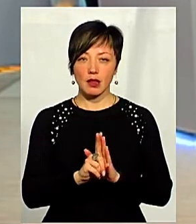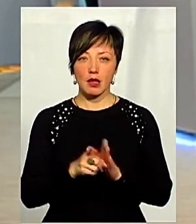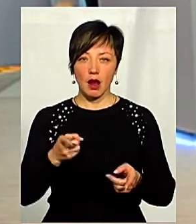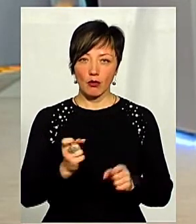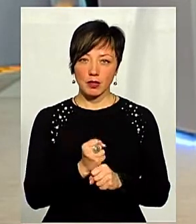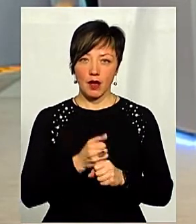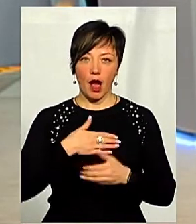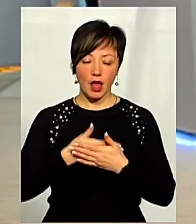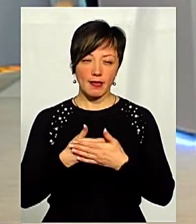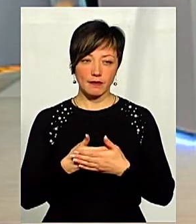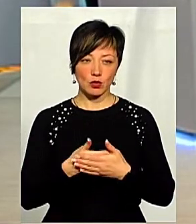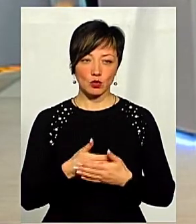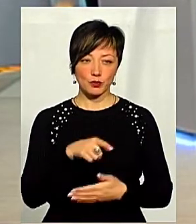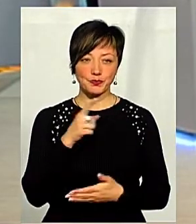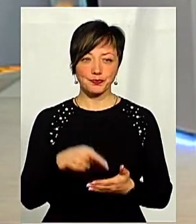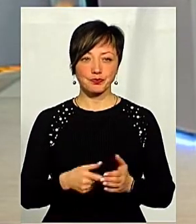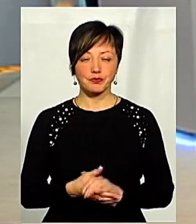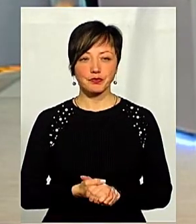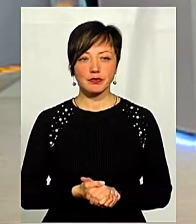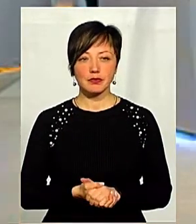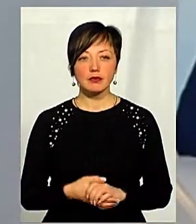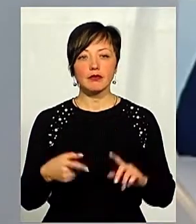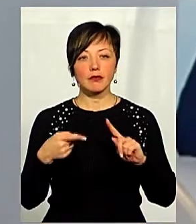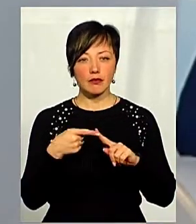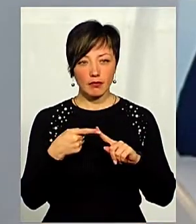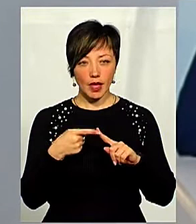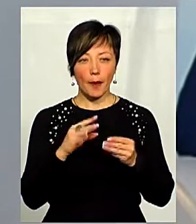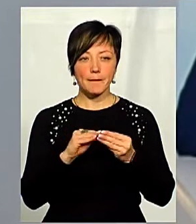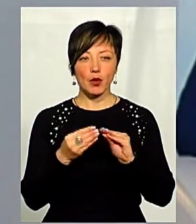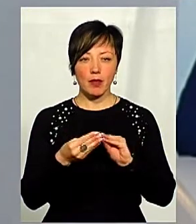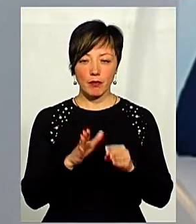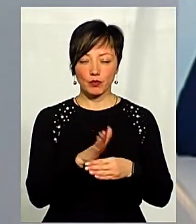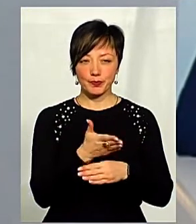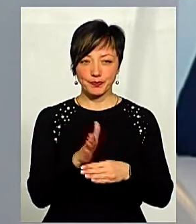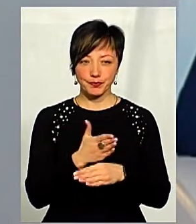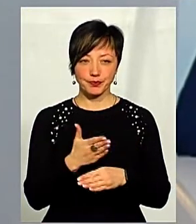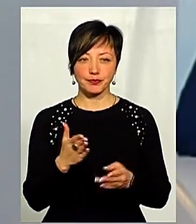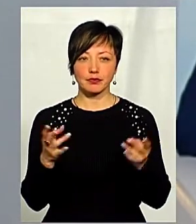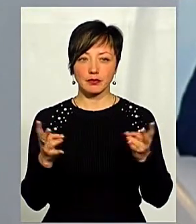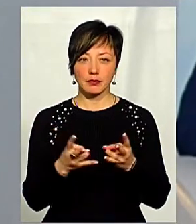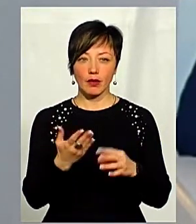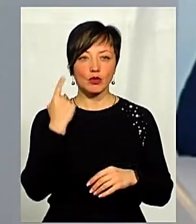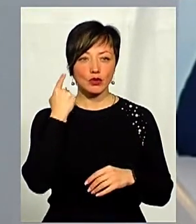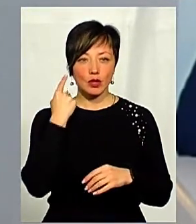реально працювати, якось активізувати? По-перше, цю проблему треба розділити на декілька складових. І ви почули дуже абсолютно